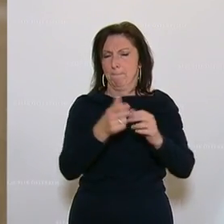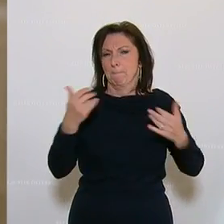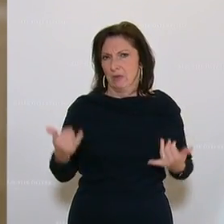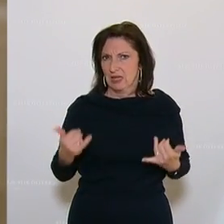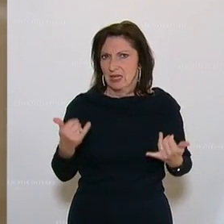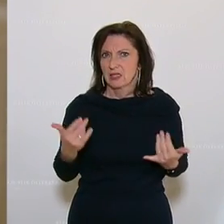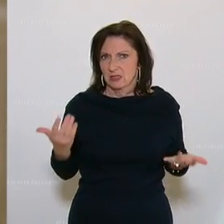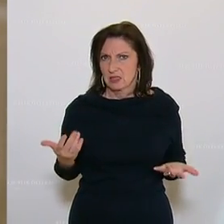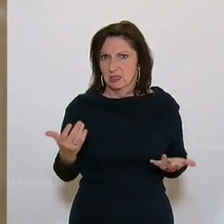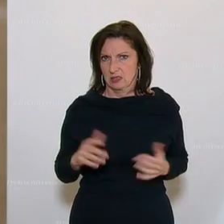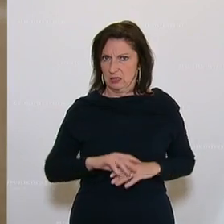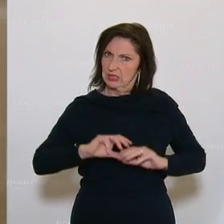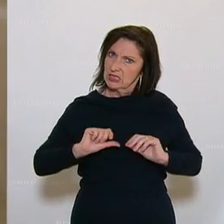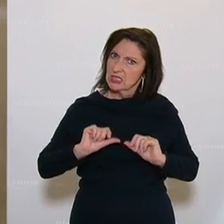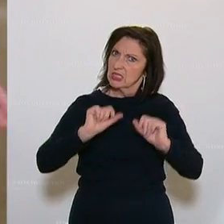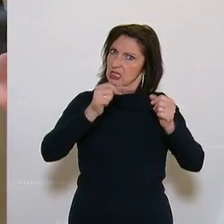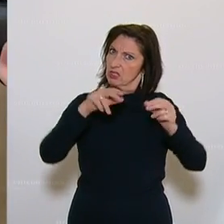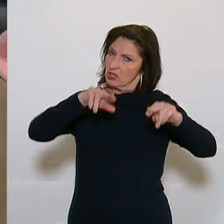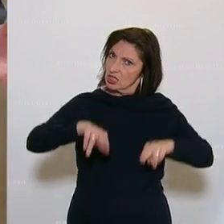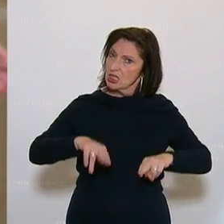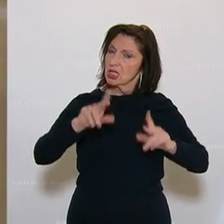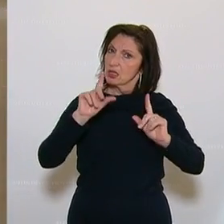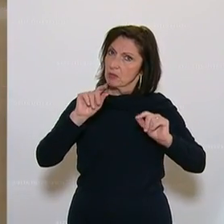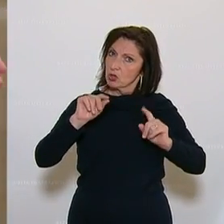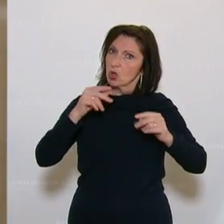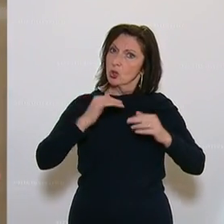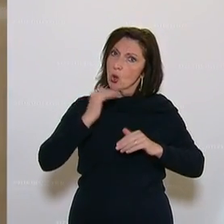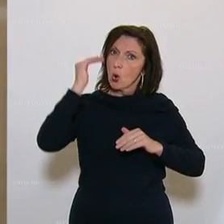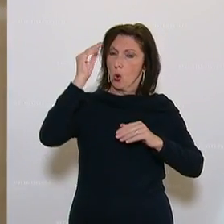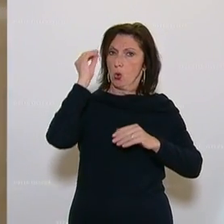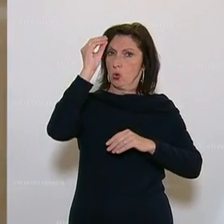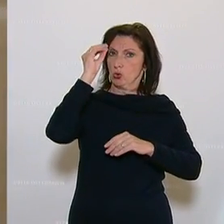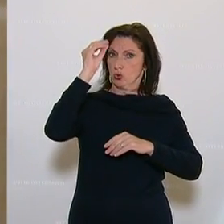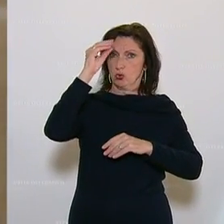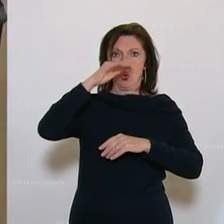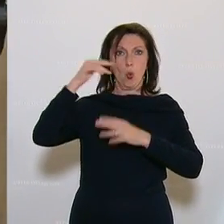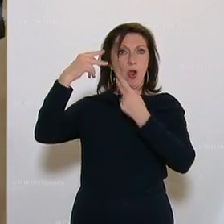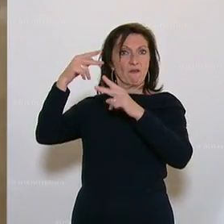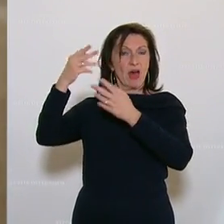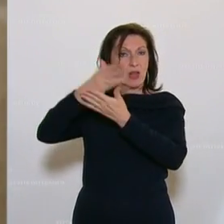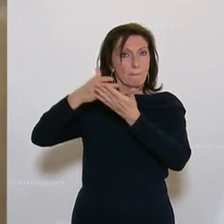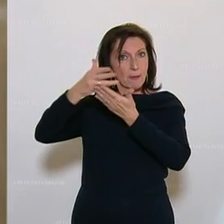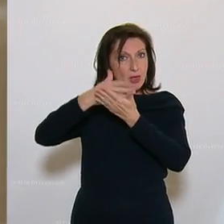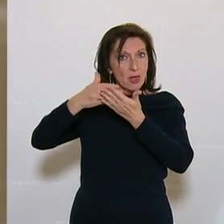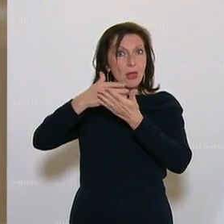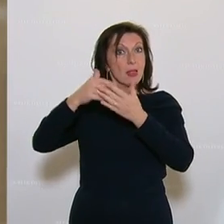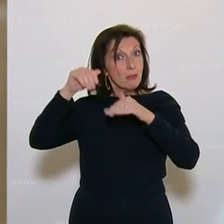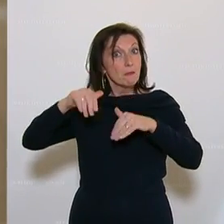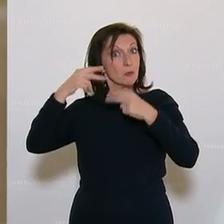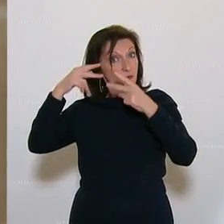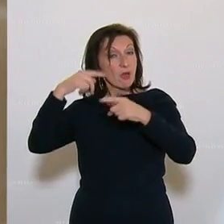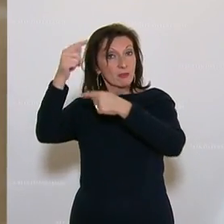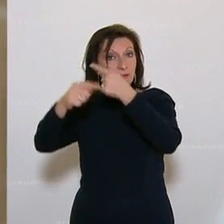richtige Initiative, Weiterentwicklung der hochschulischen Weiterbildung, insbesondere auch der